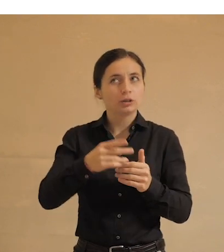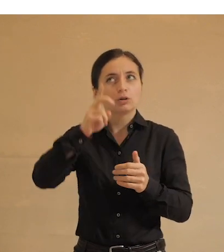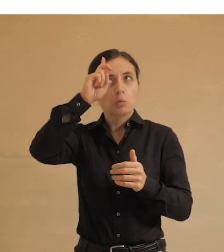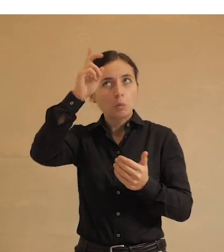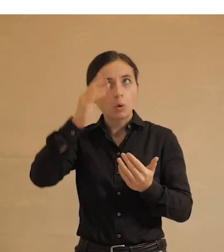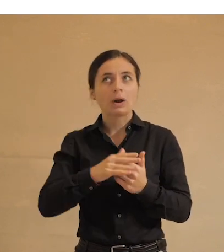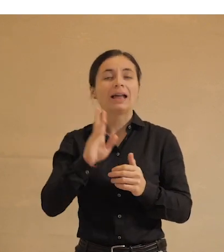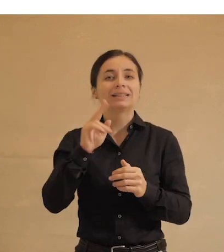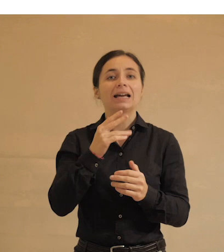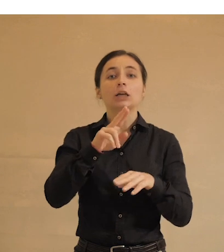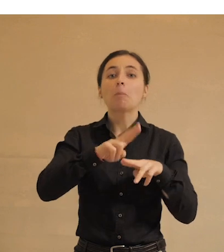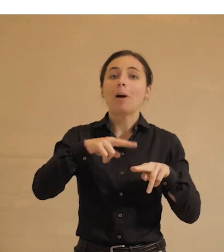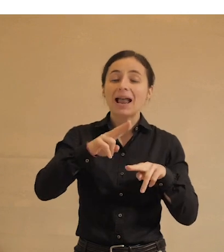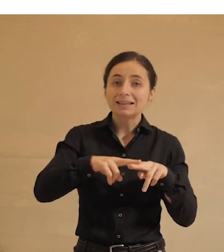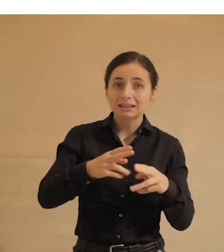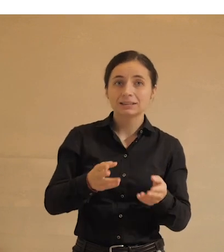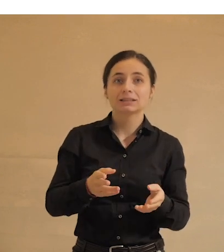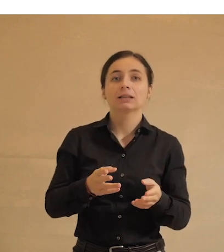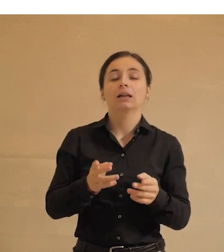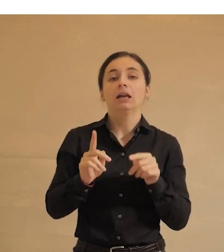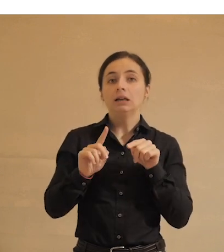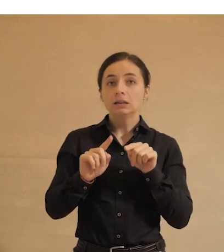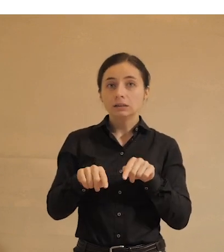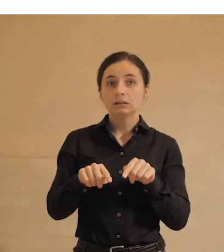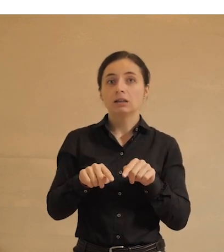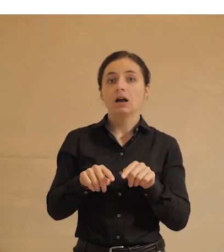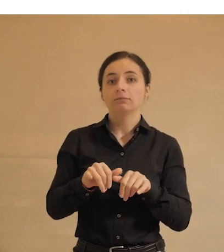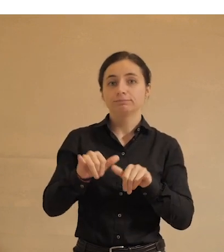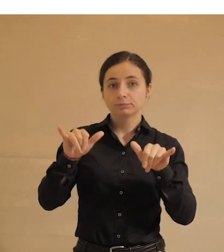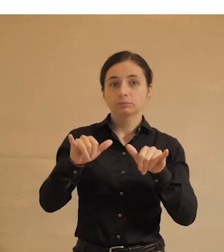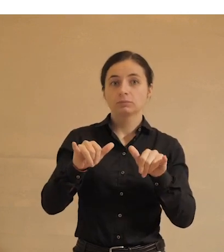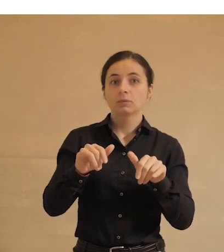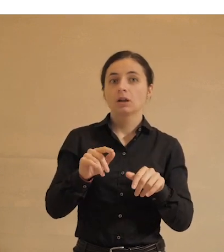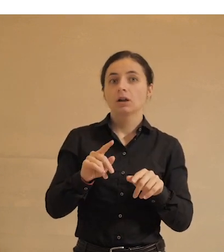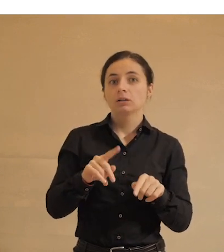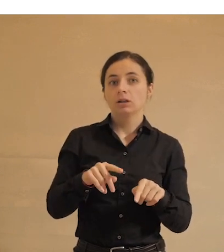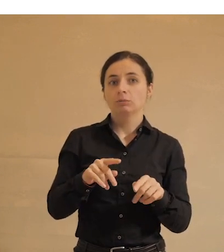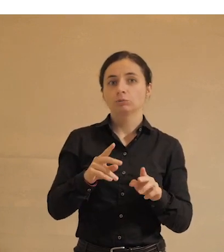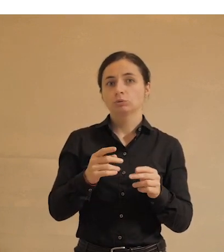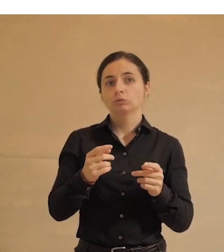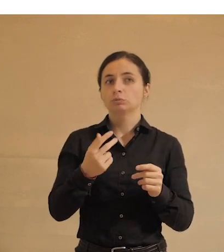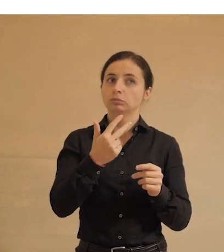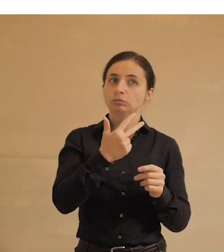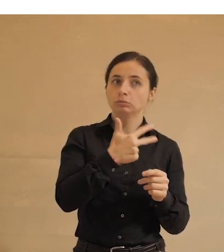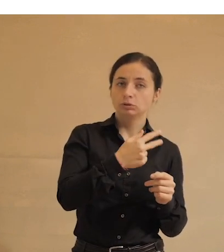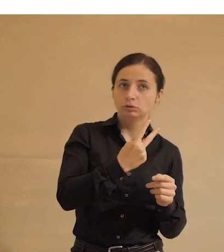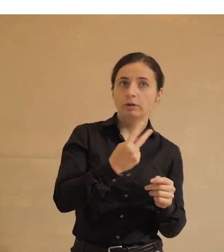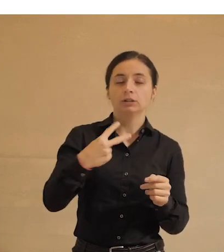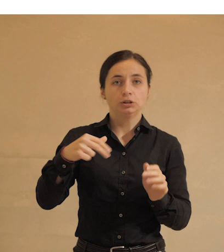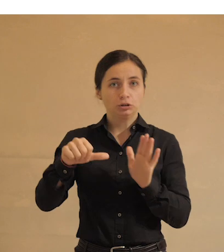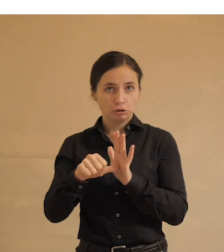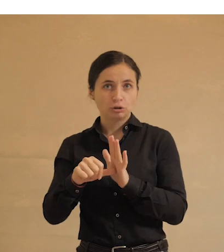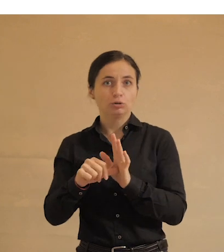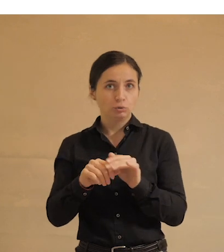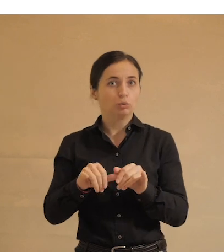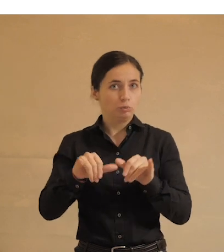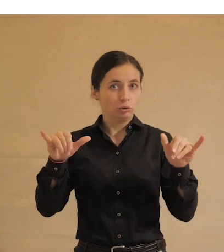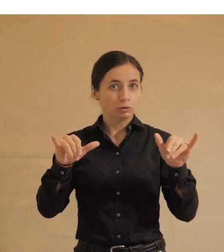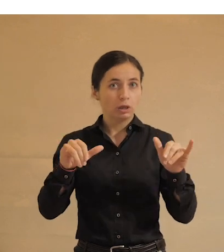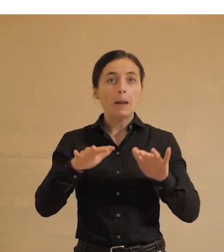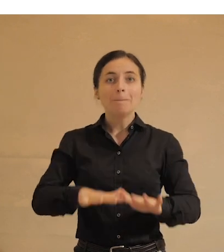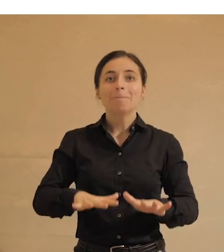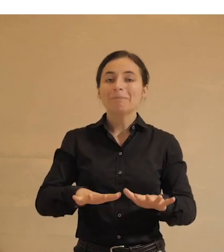Богу. Даже полиция и та, значит, вот, опять же, даже не так уж немножко, 32-36, вполне приличный рост.